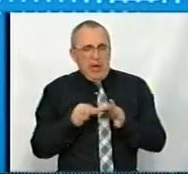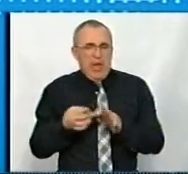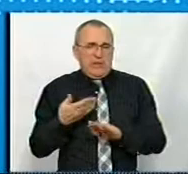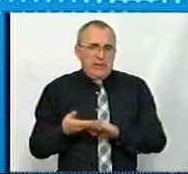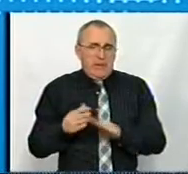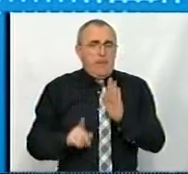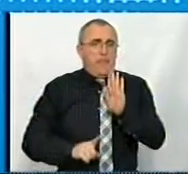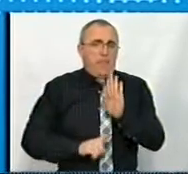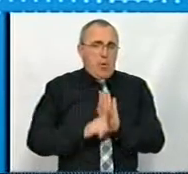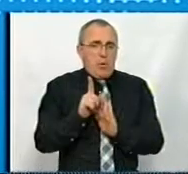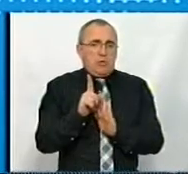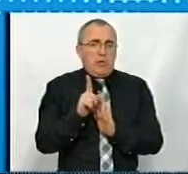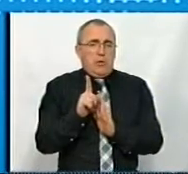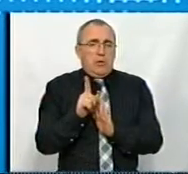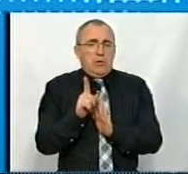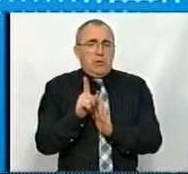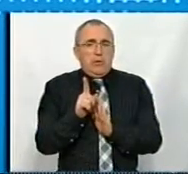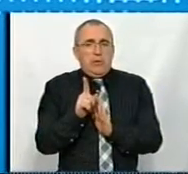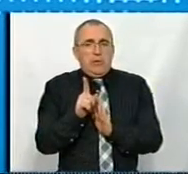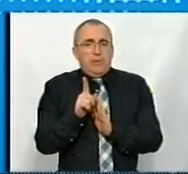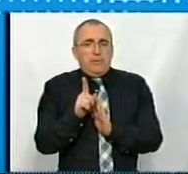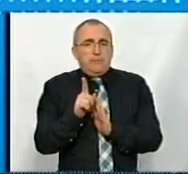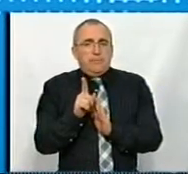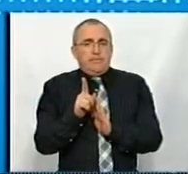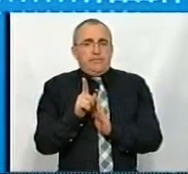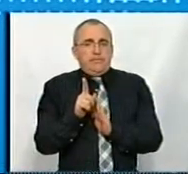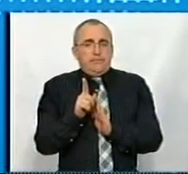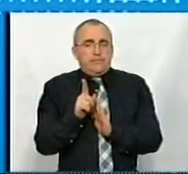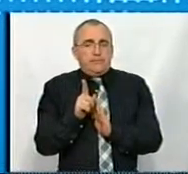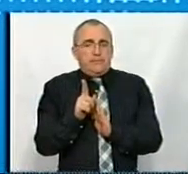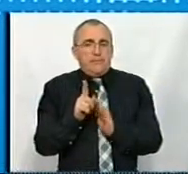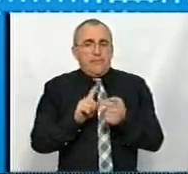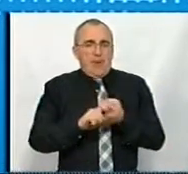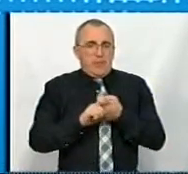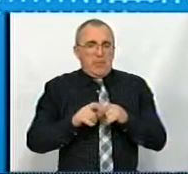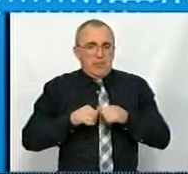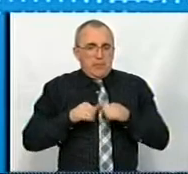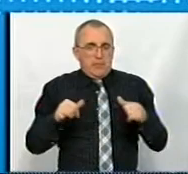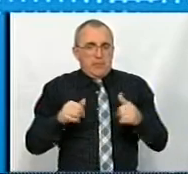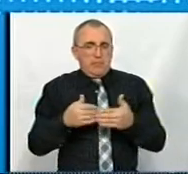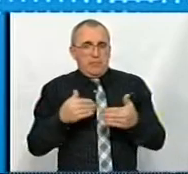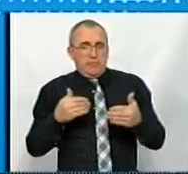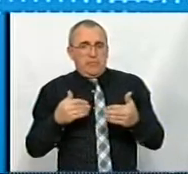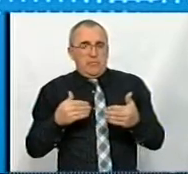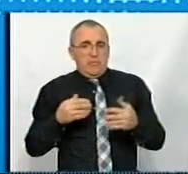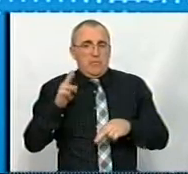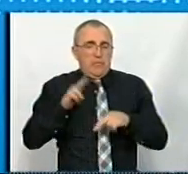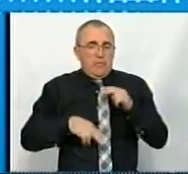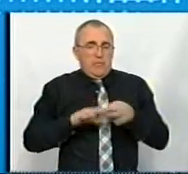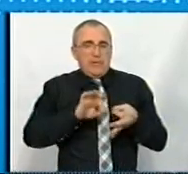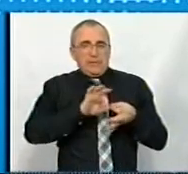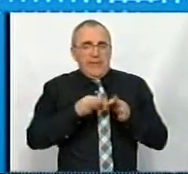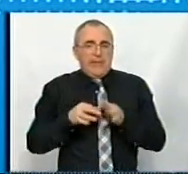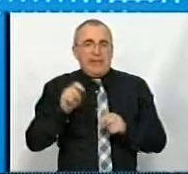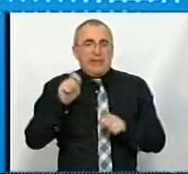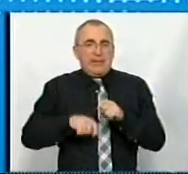це початок до пандемії, ще на доходу, я маю на увазі, да, вибудовували ми складні тести.